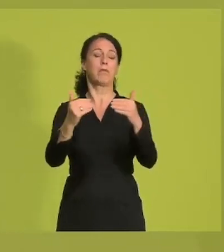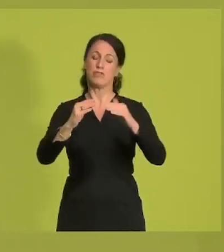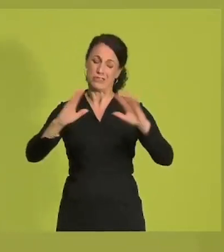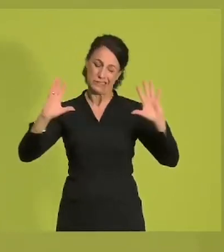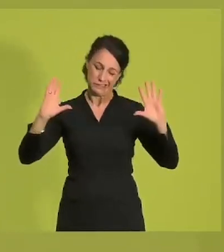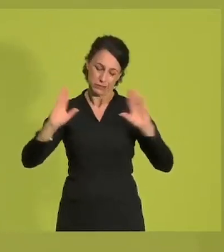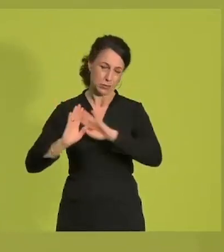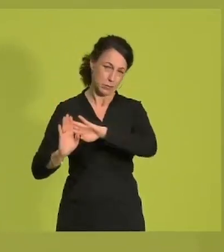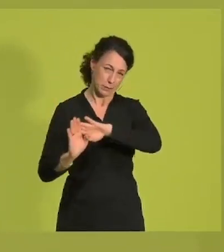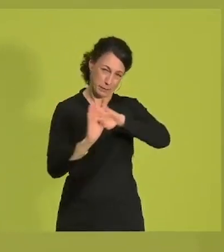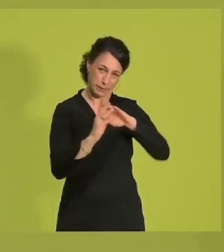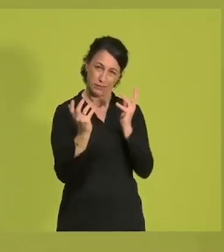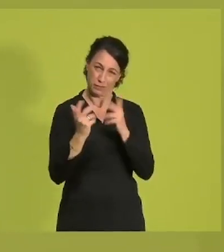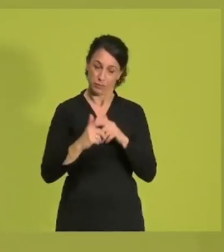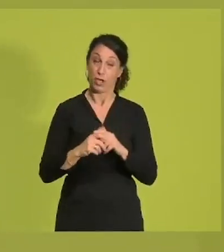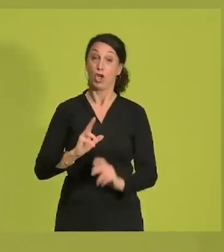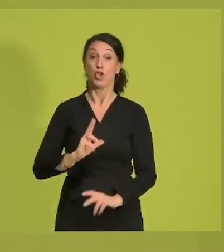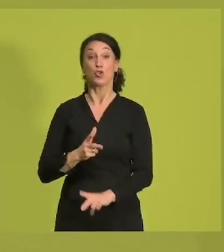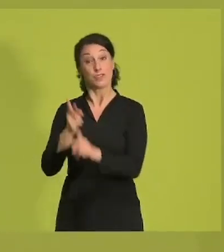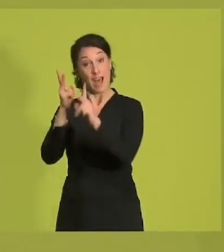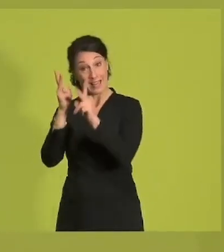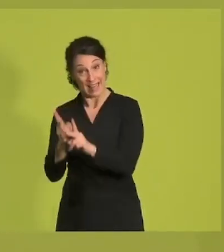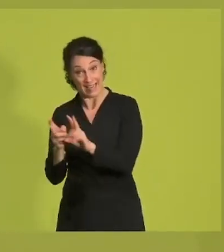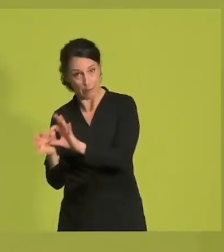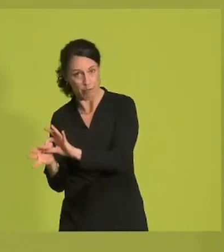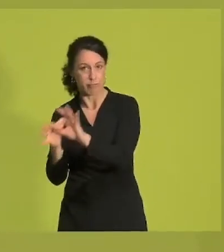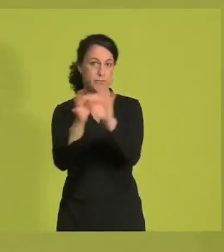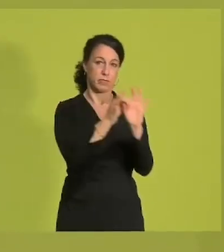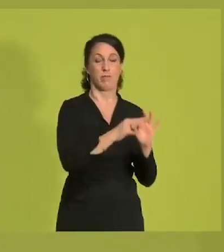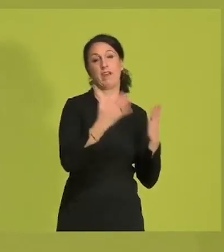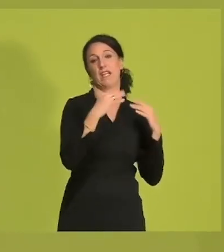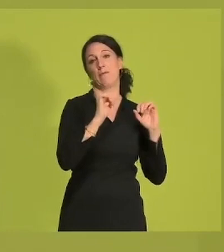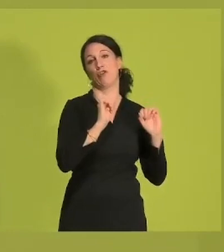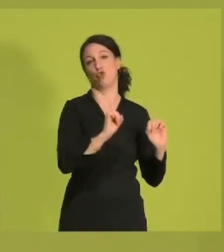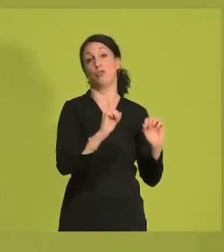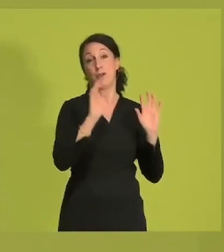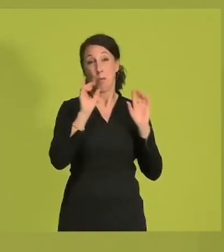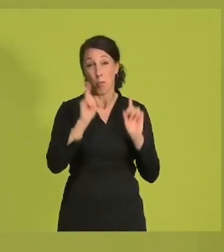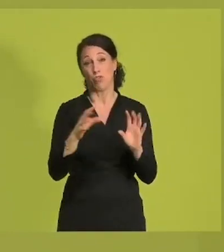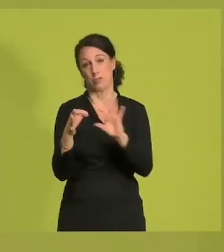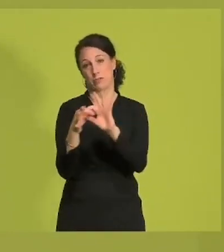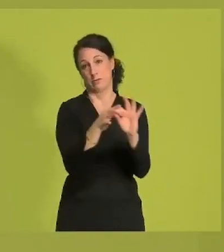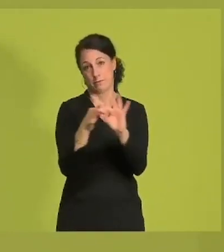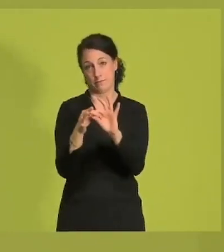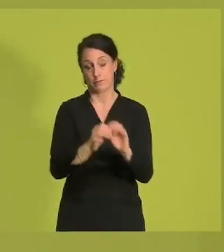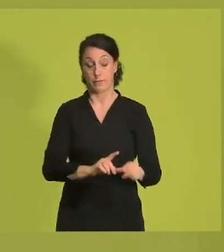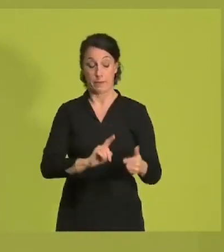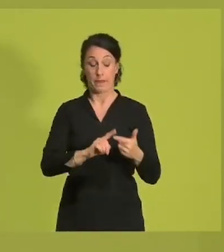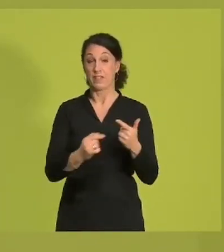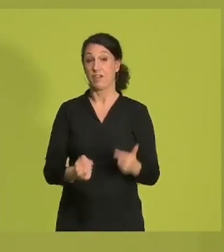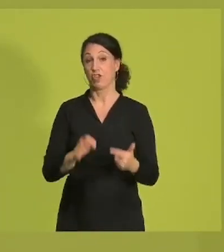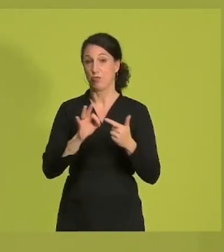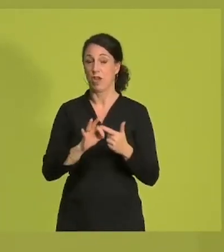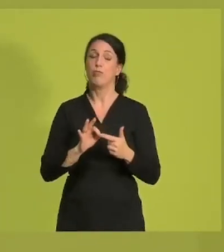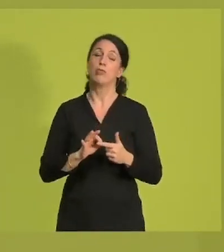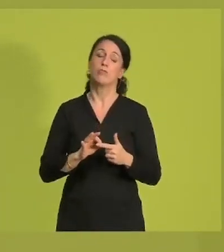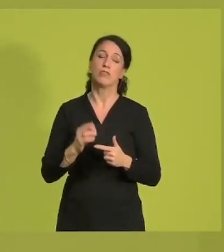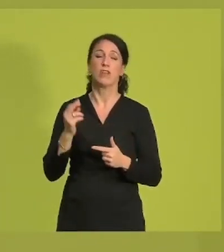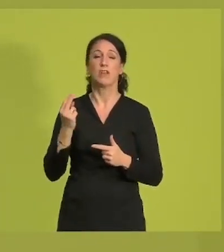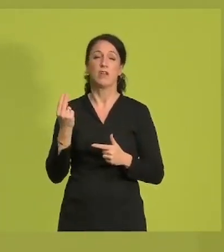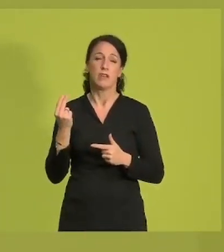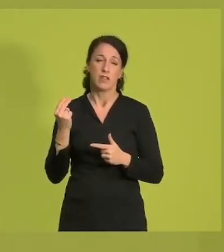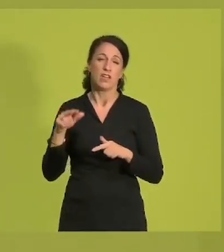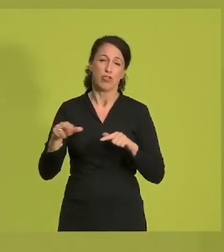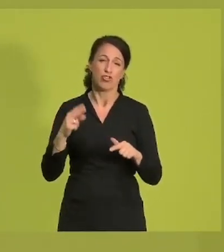Soziale Gerechtigkeit kann es nur mit Klimaschutz geben. Mein zweiter Schwerpunkt liegt auf einer zukunftsfähigen Wirtschafts und Finanzpolitik.